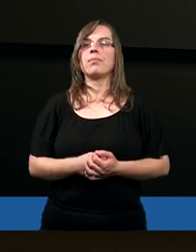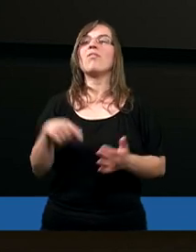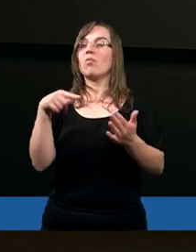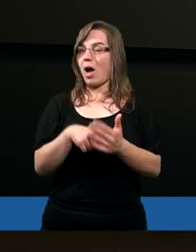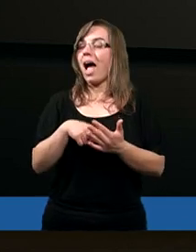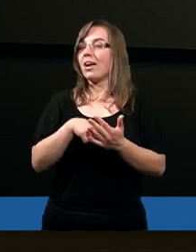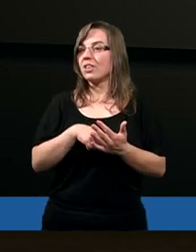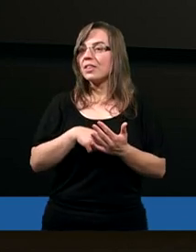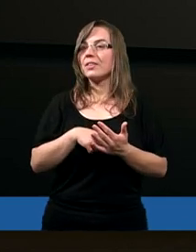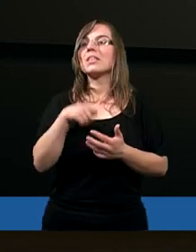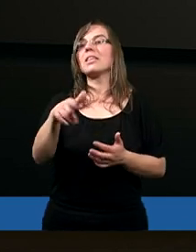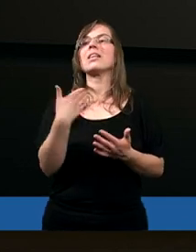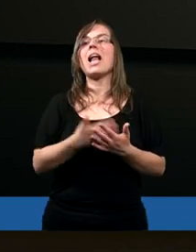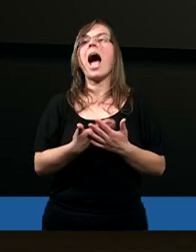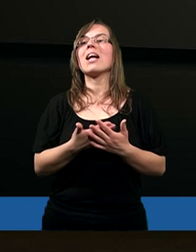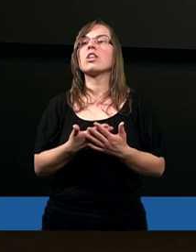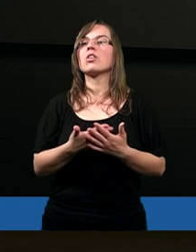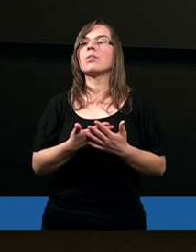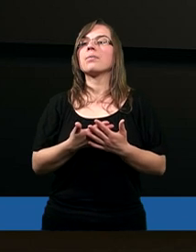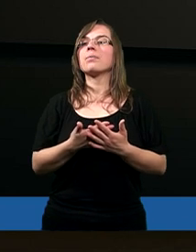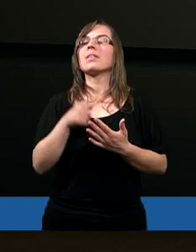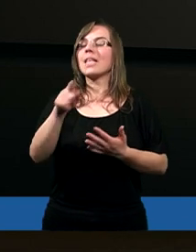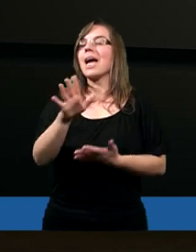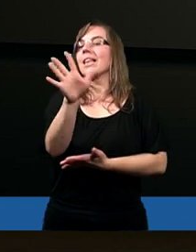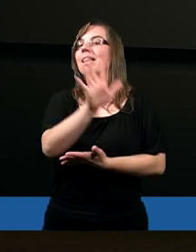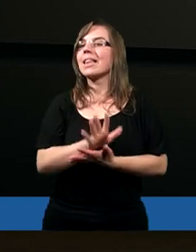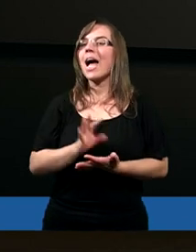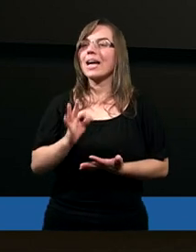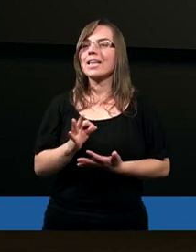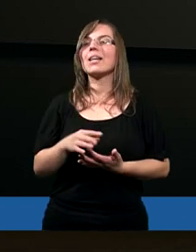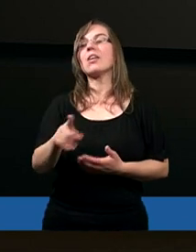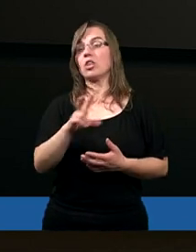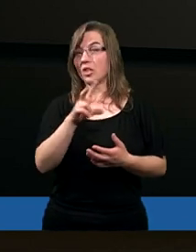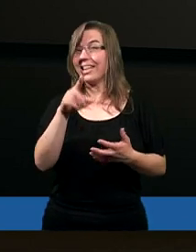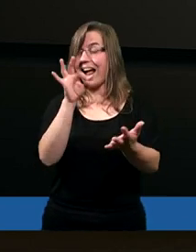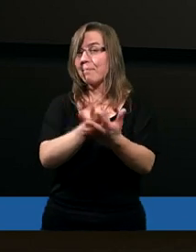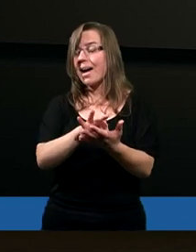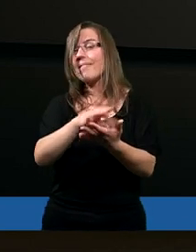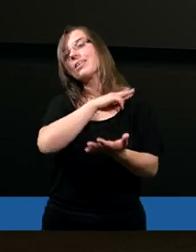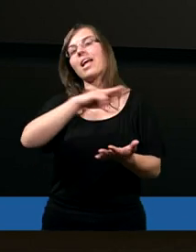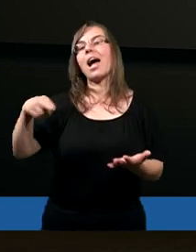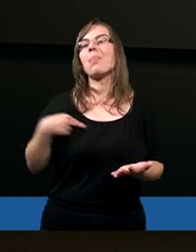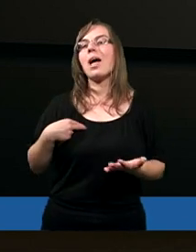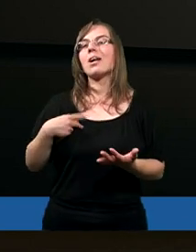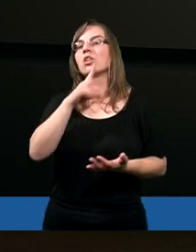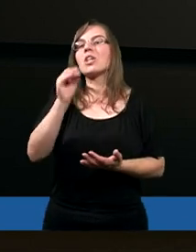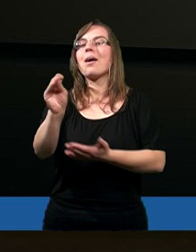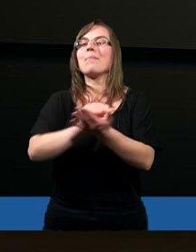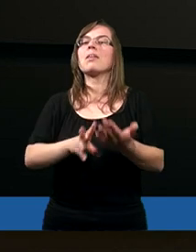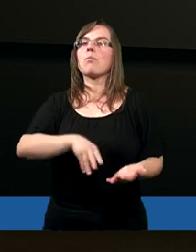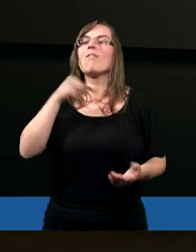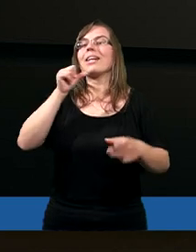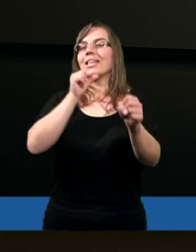właśnie, jak my rozumiemy, czy ten tekst zapewnia nas, że